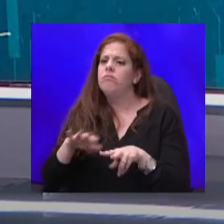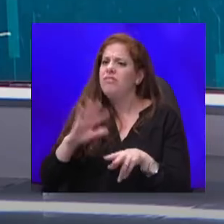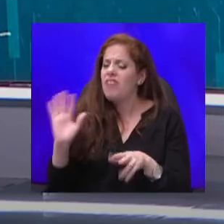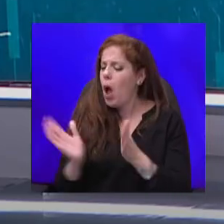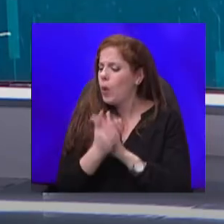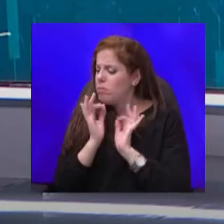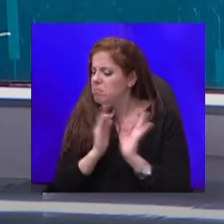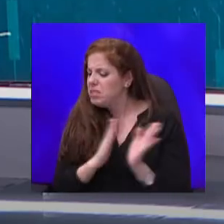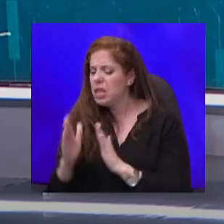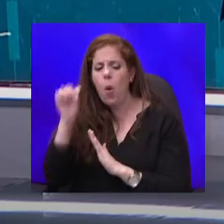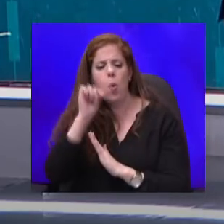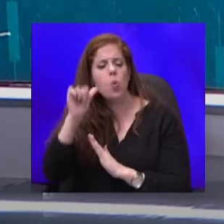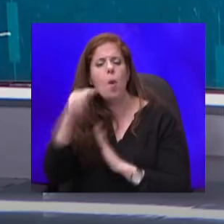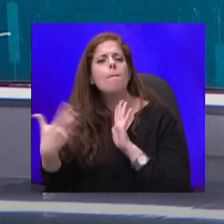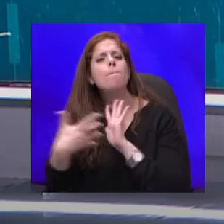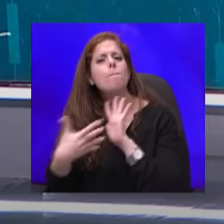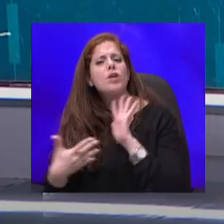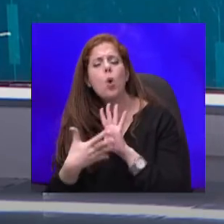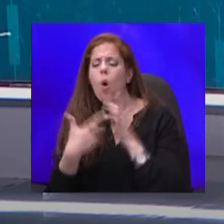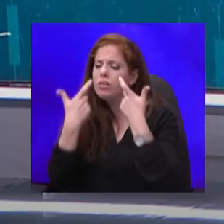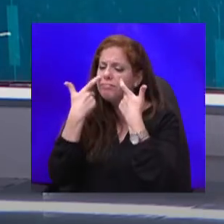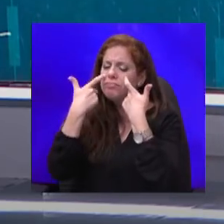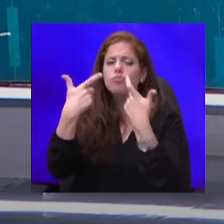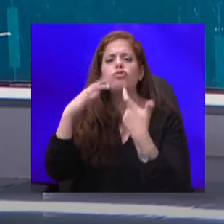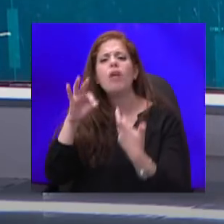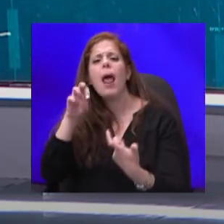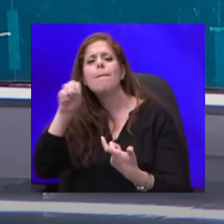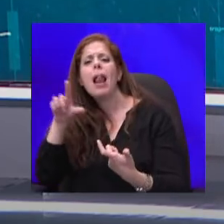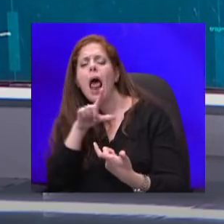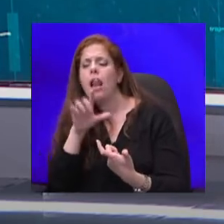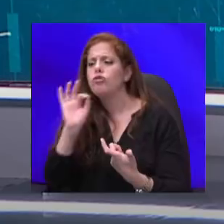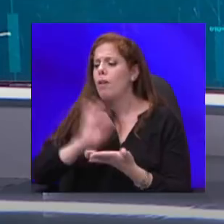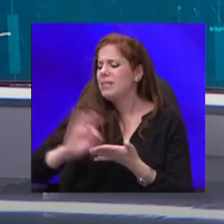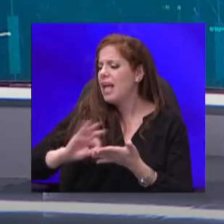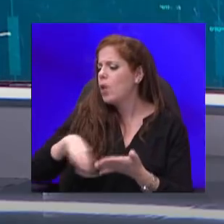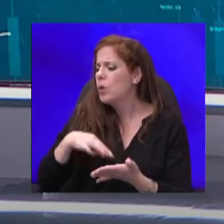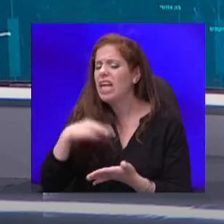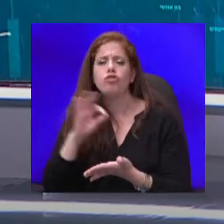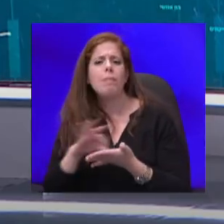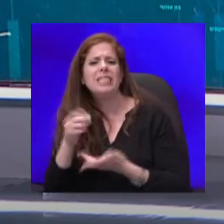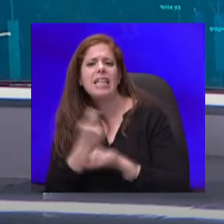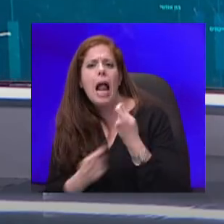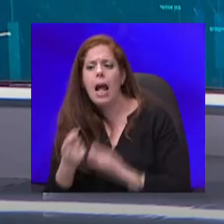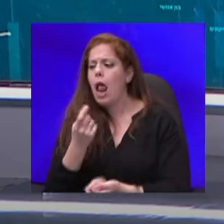משרד, של המלאל, של משרד האוצר, של משרד הכלכלה, של משרד הבריאות.